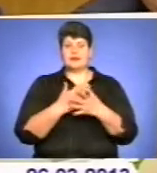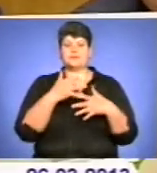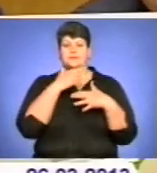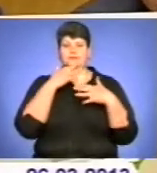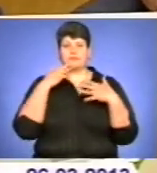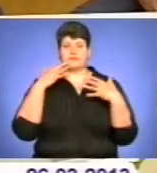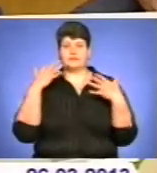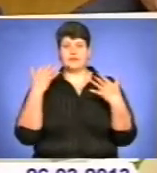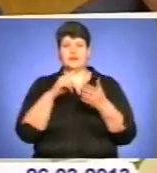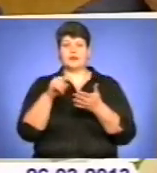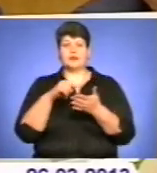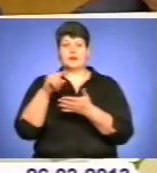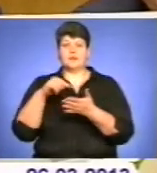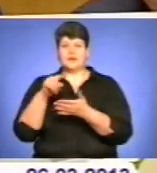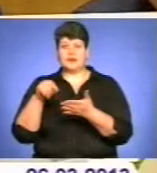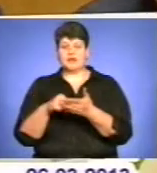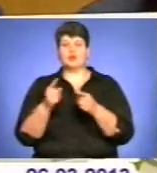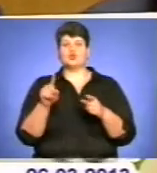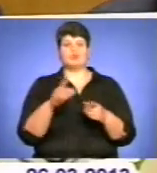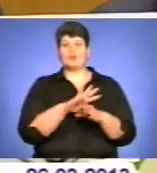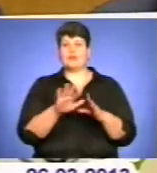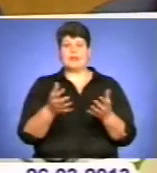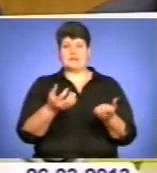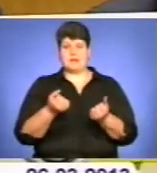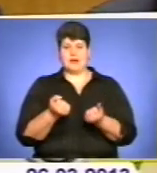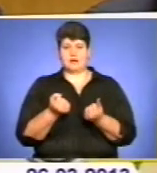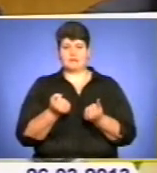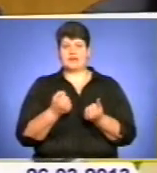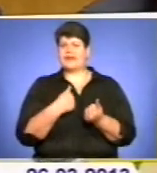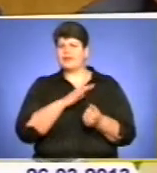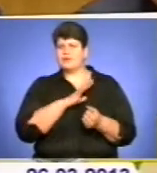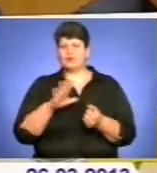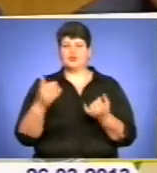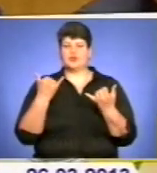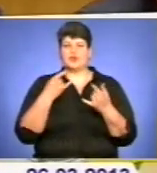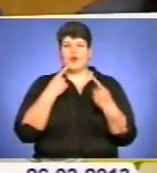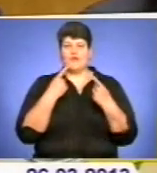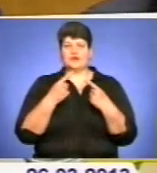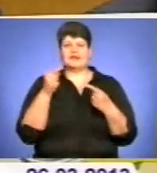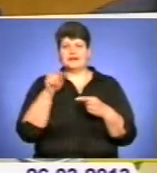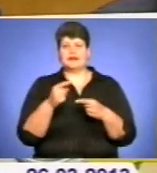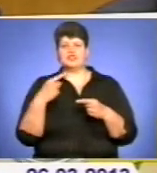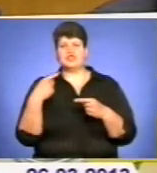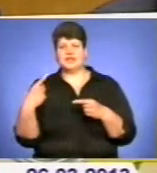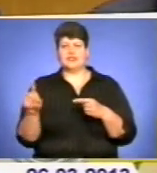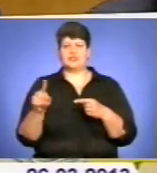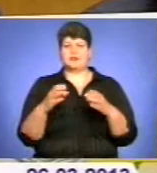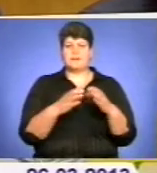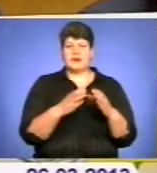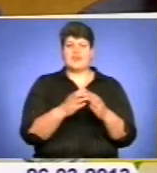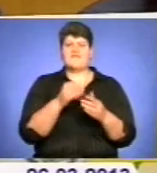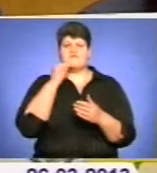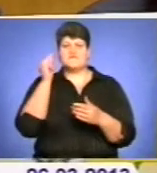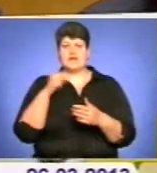питань, чому ми його не приймаємо. Я не буду сьогодні говорити, що чи інша сила сьогодні вина